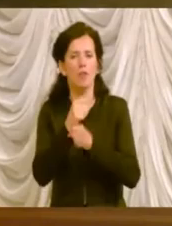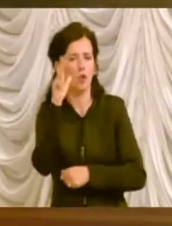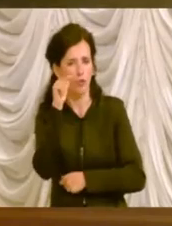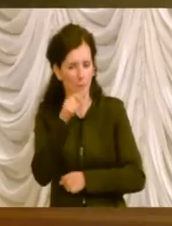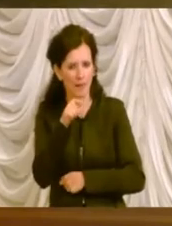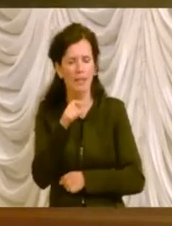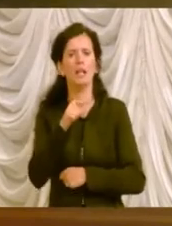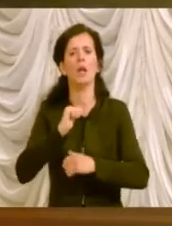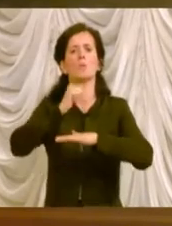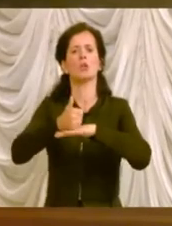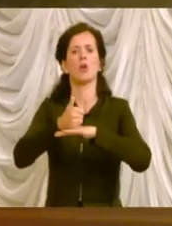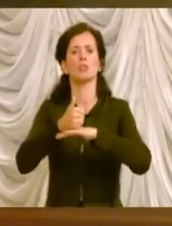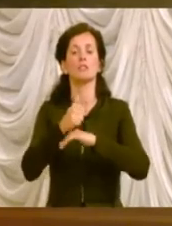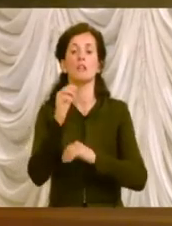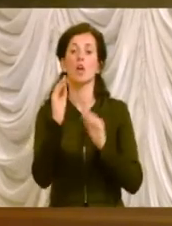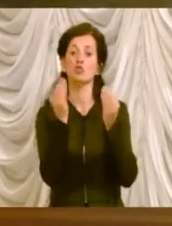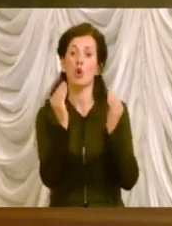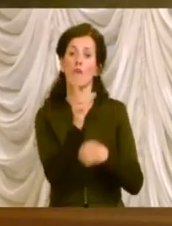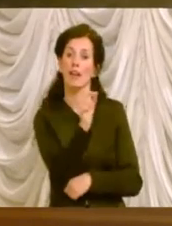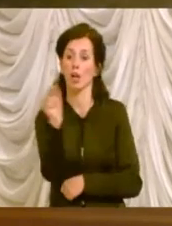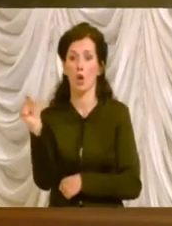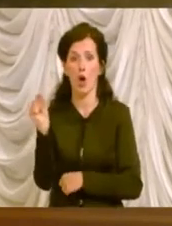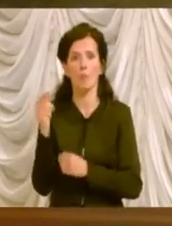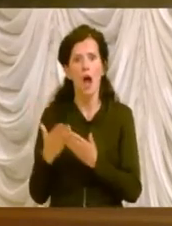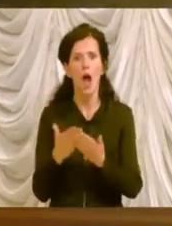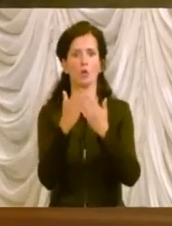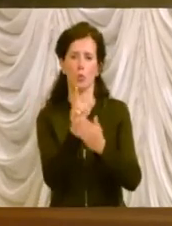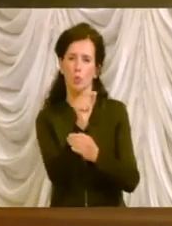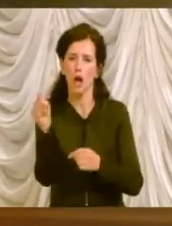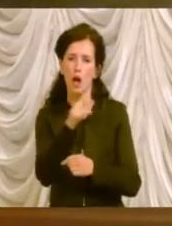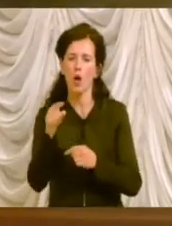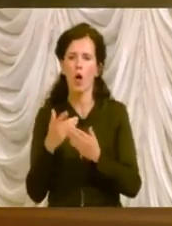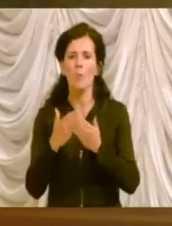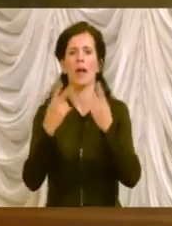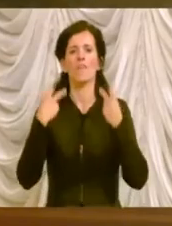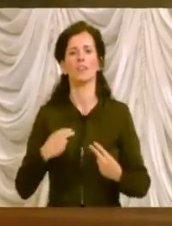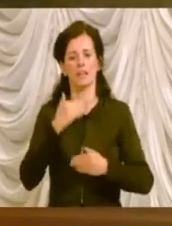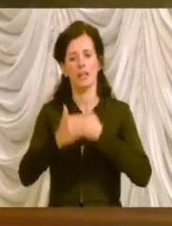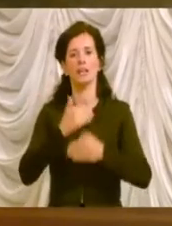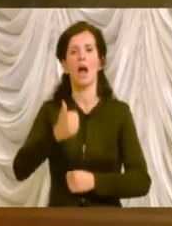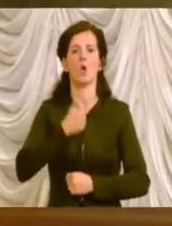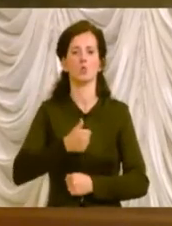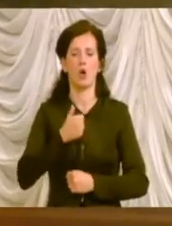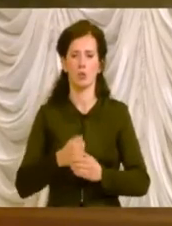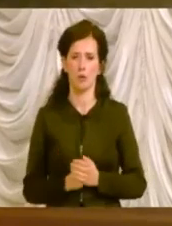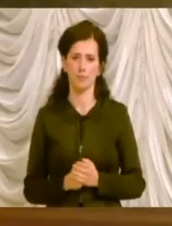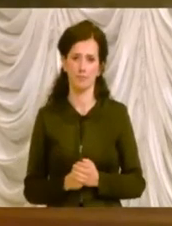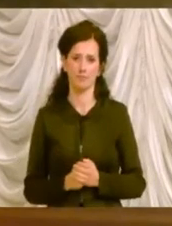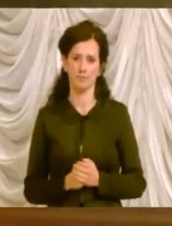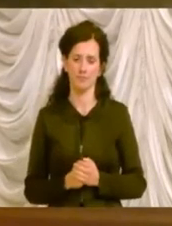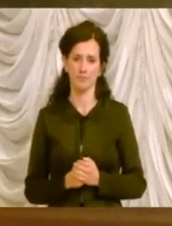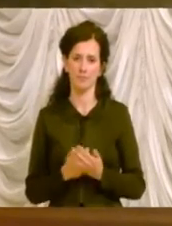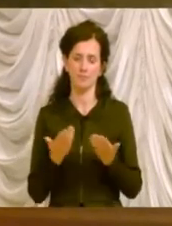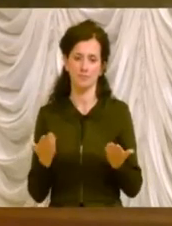del protagonismo dei giovani e delle giovani coppie per aiutarli ad iniziare un percorso di vita in autonomia. Io credo che da